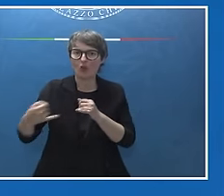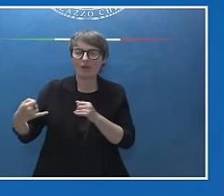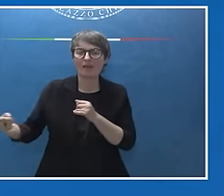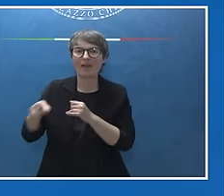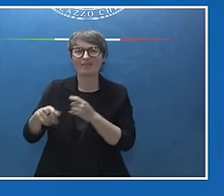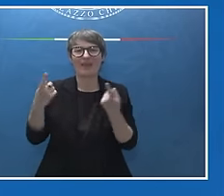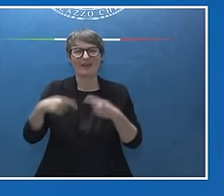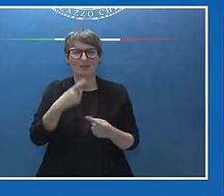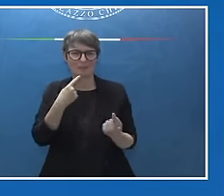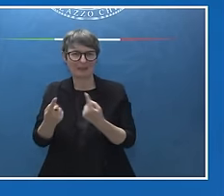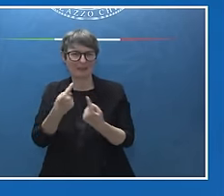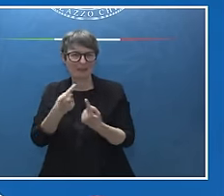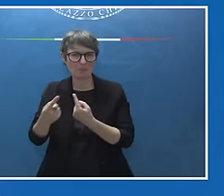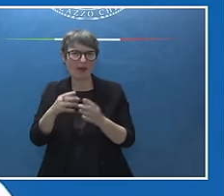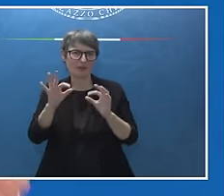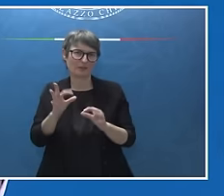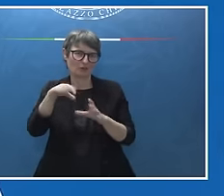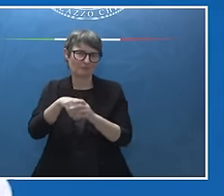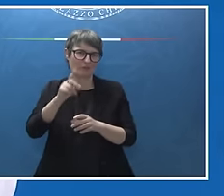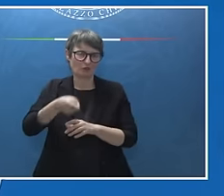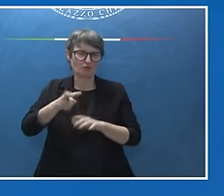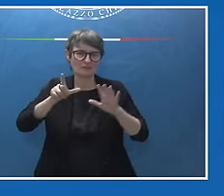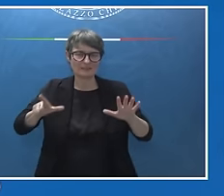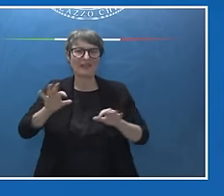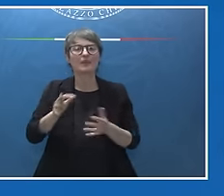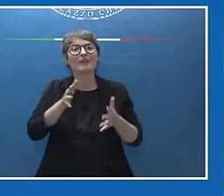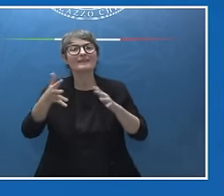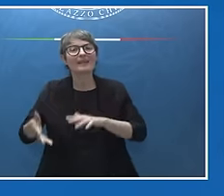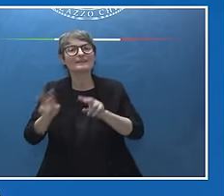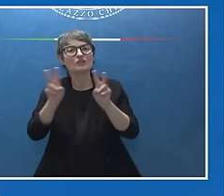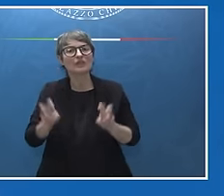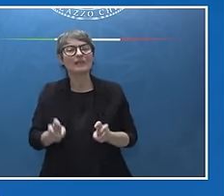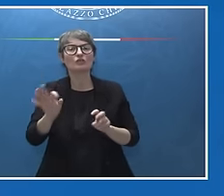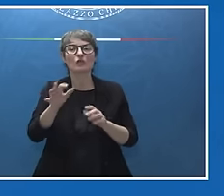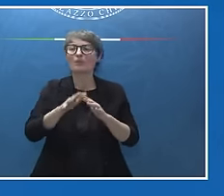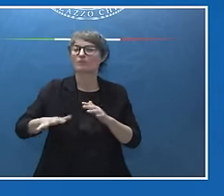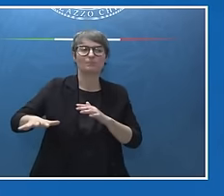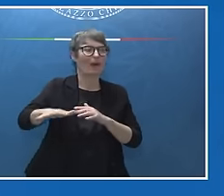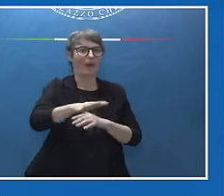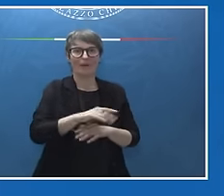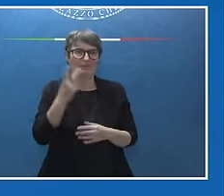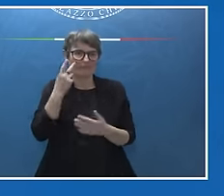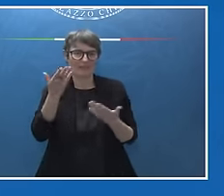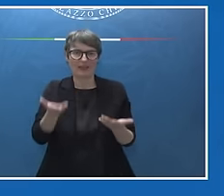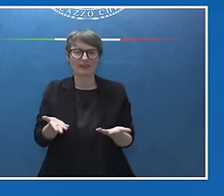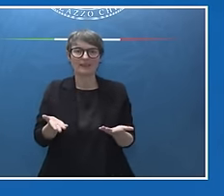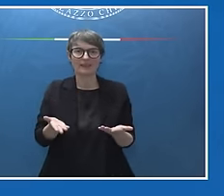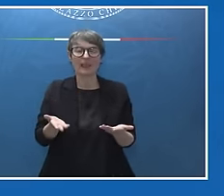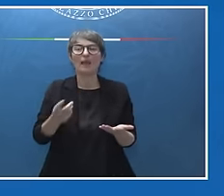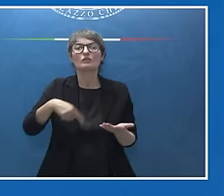dibattito nel G7, della transizione energetica, dello spazio. Quindi, come lei vede, noi abbiamo dato